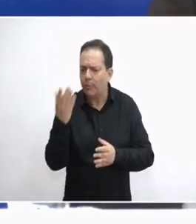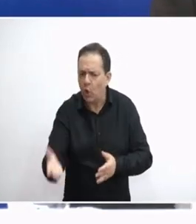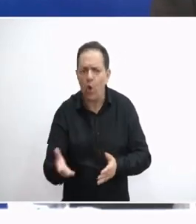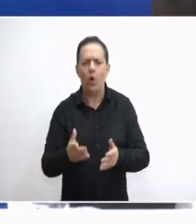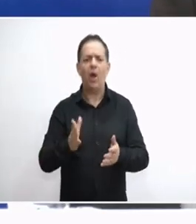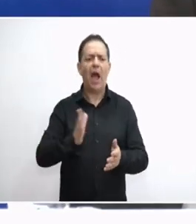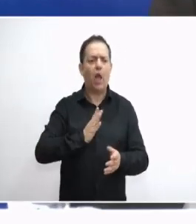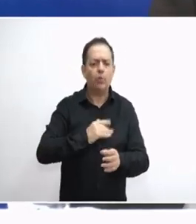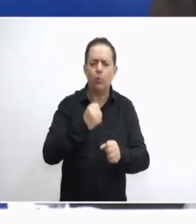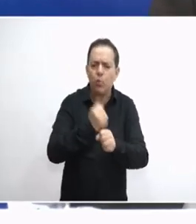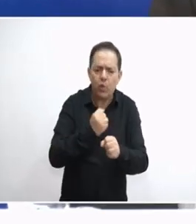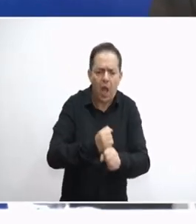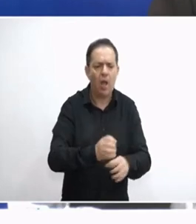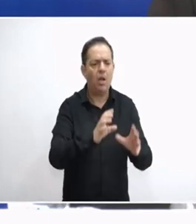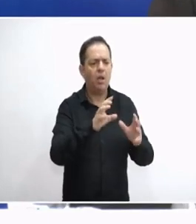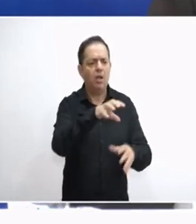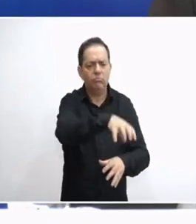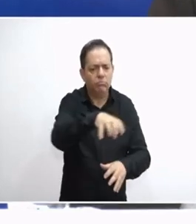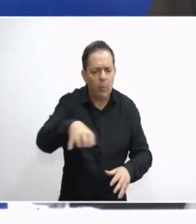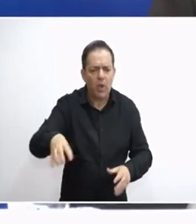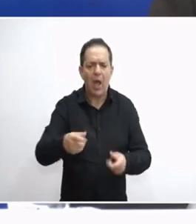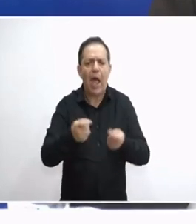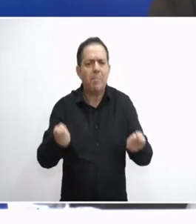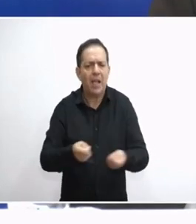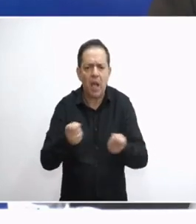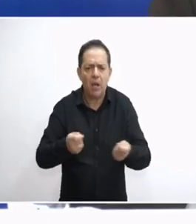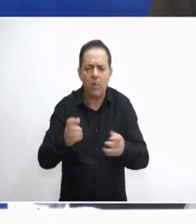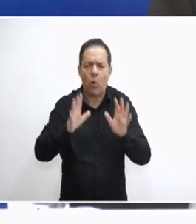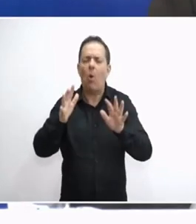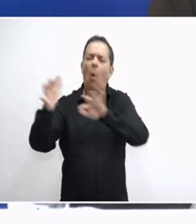κάποιους συγκεκριμένους ανθρώπους σε κλάδους επαγγελματικής